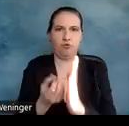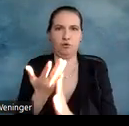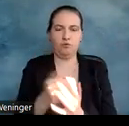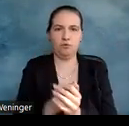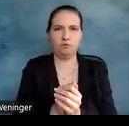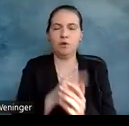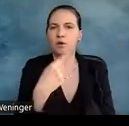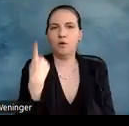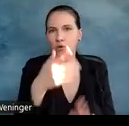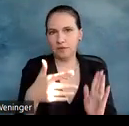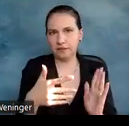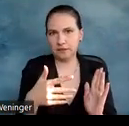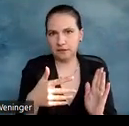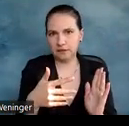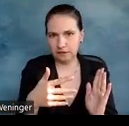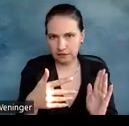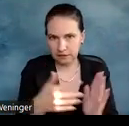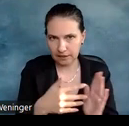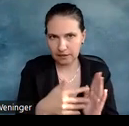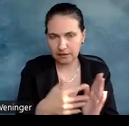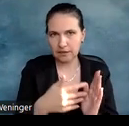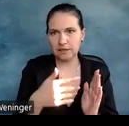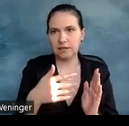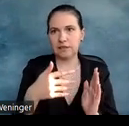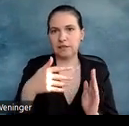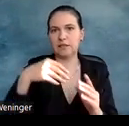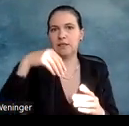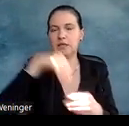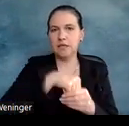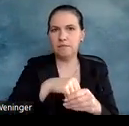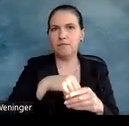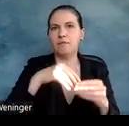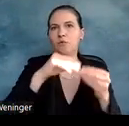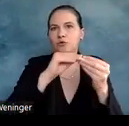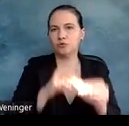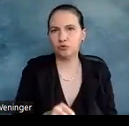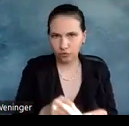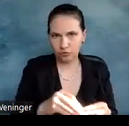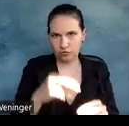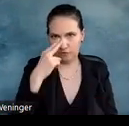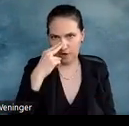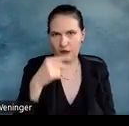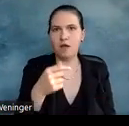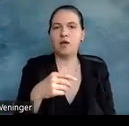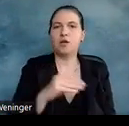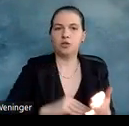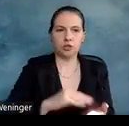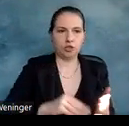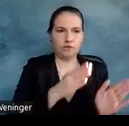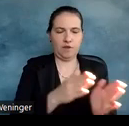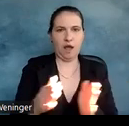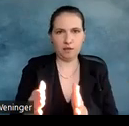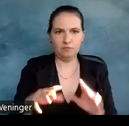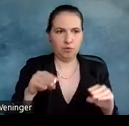eingebauten Konstruktionsfehler. Wir verwenden Schriftarten zum Lesen von Text, die für einen